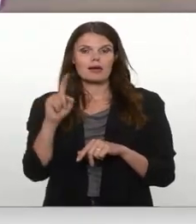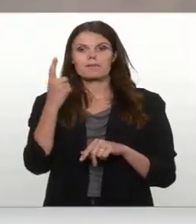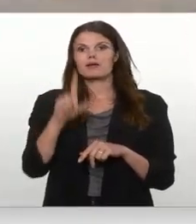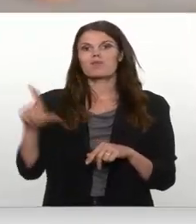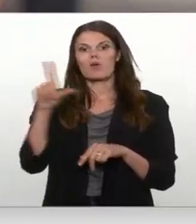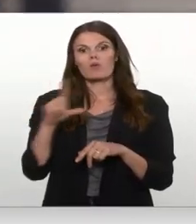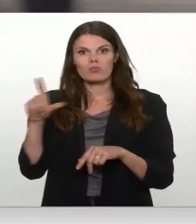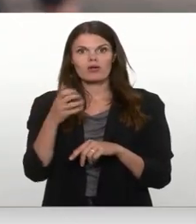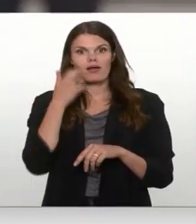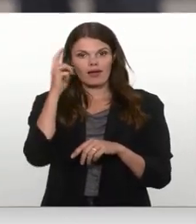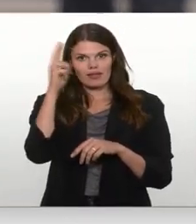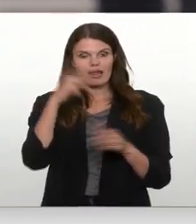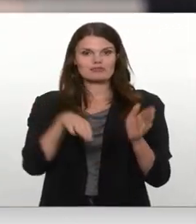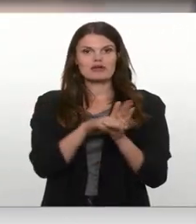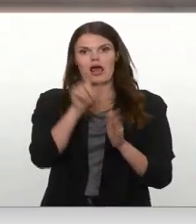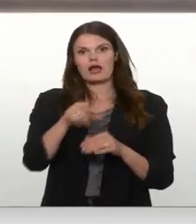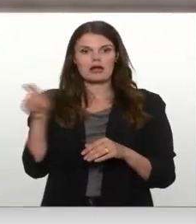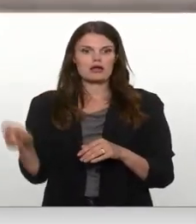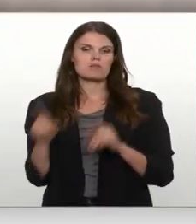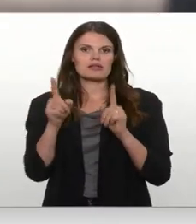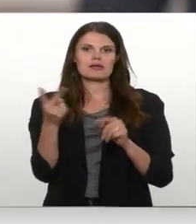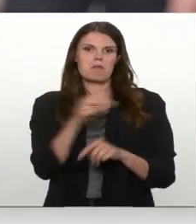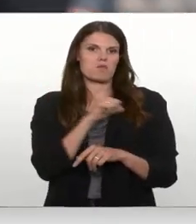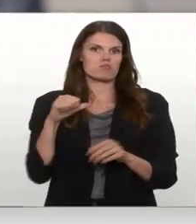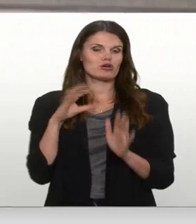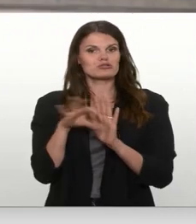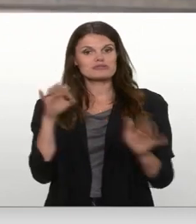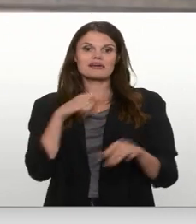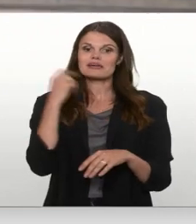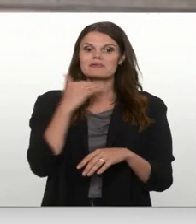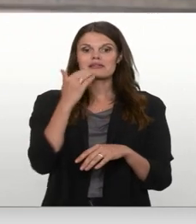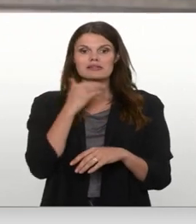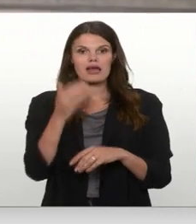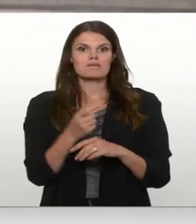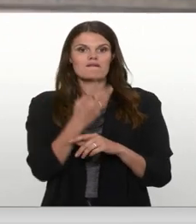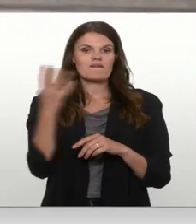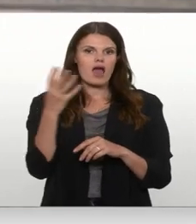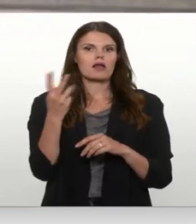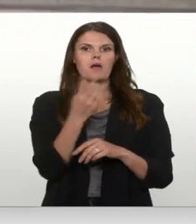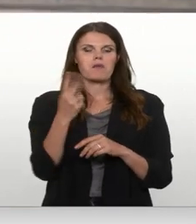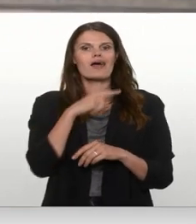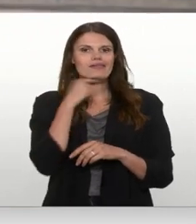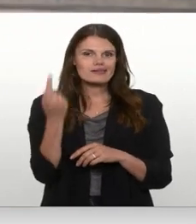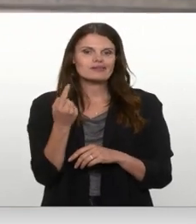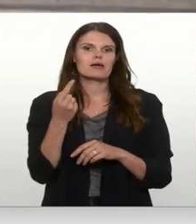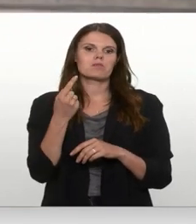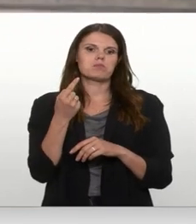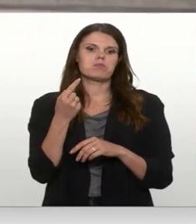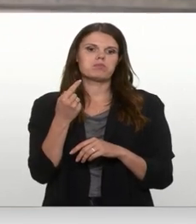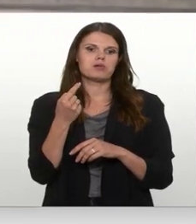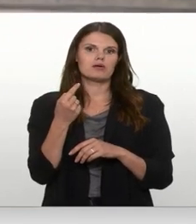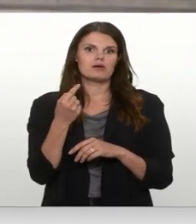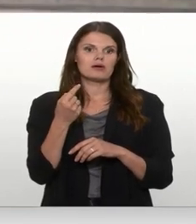jūlijā, kad liecinieku klātbūtem būs vien pāra paša izvēle. Ar vien vairāk pāri izsaka vēlmi, ka viņi gribētu